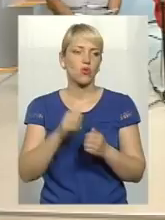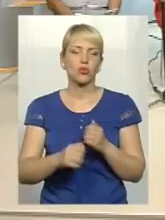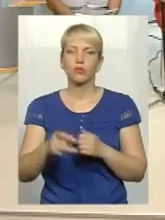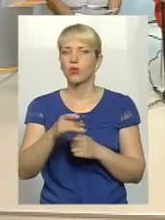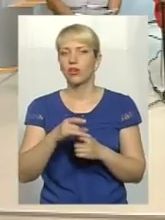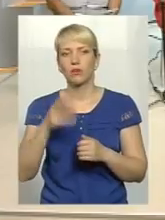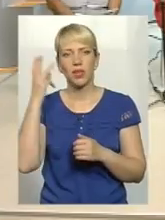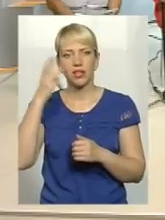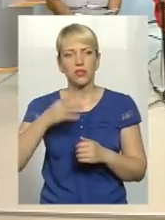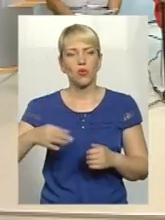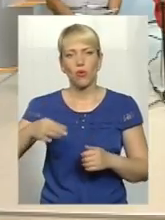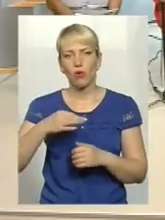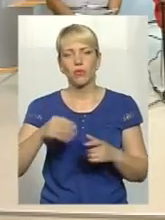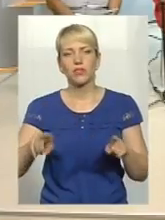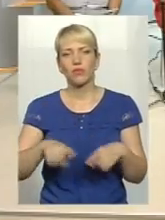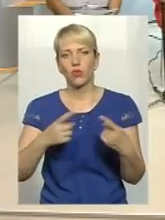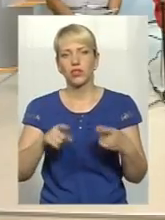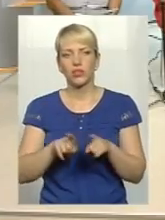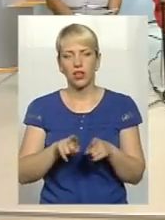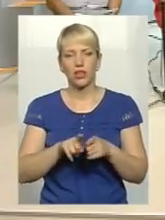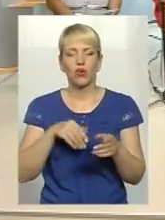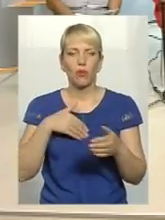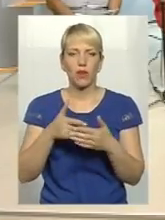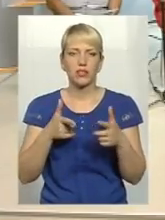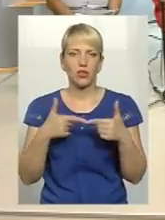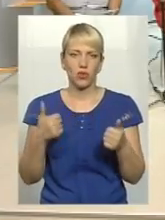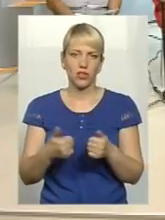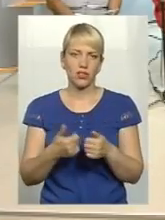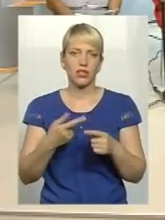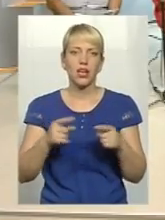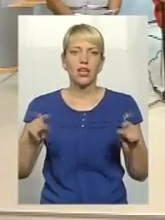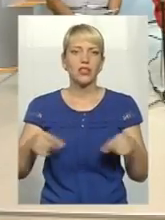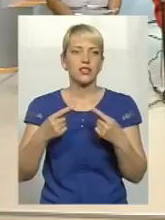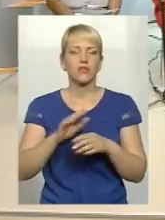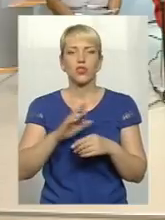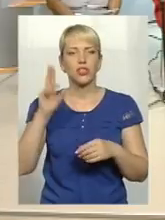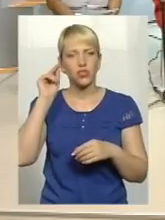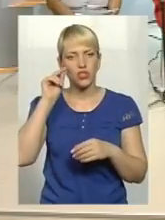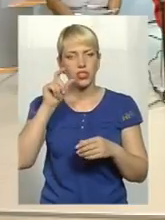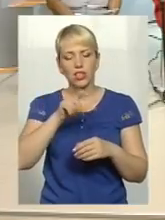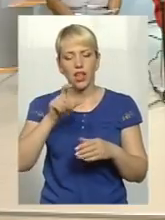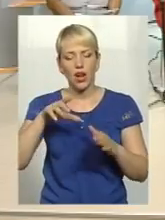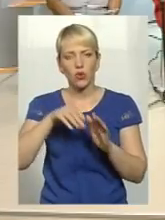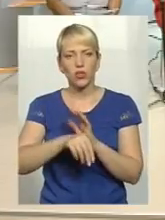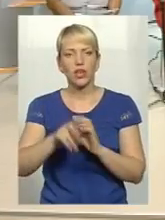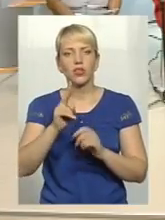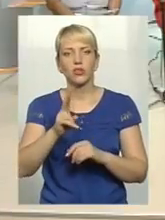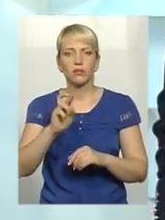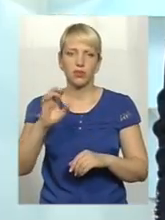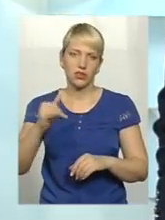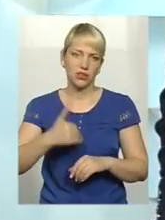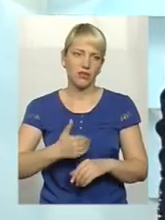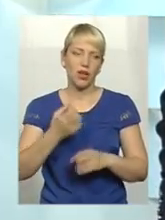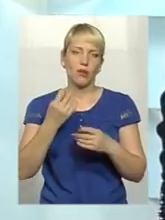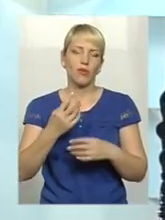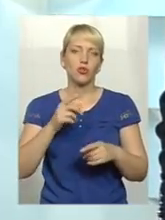Хмельницької області створені такі громадські організації. Створені вони не з числа людей, які би хотіли б просто